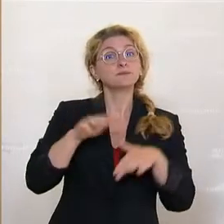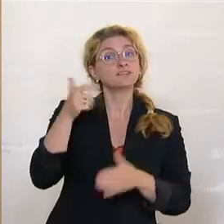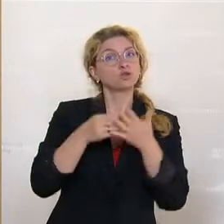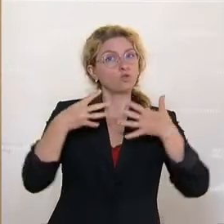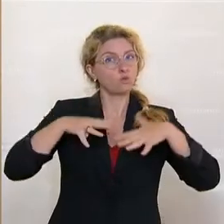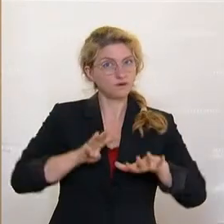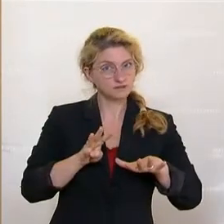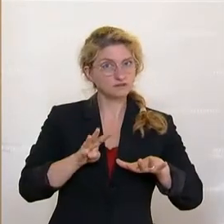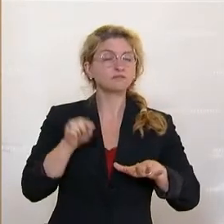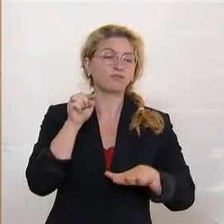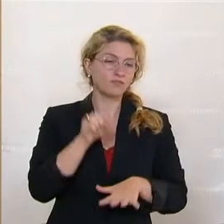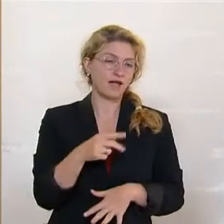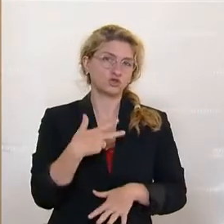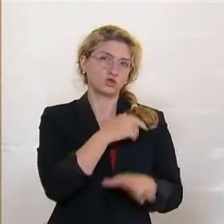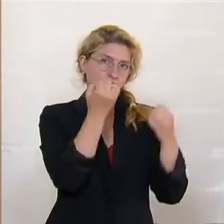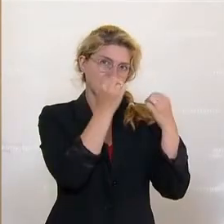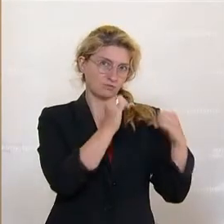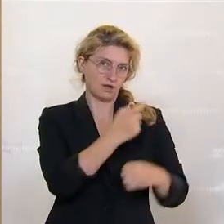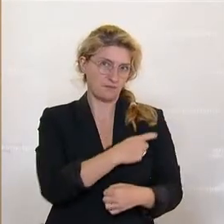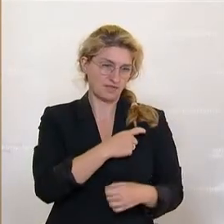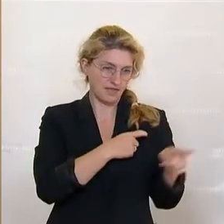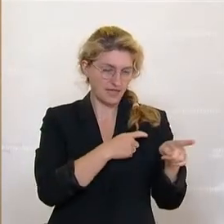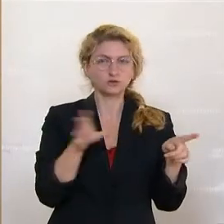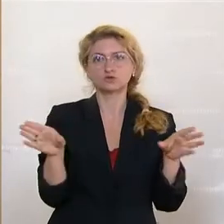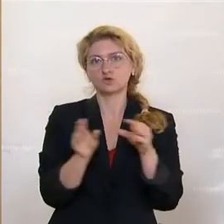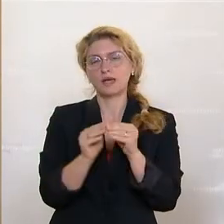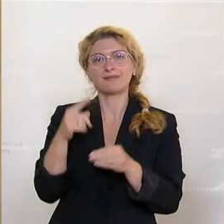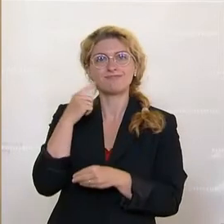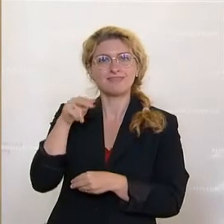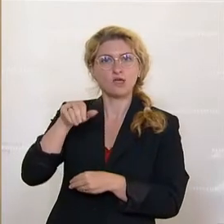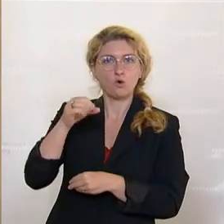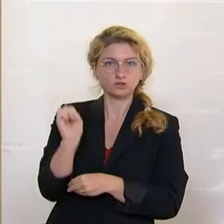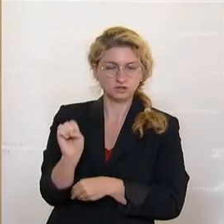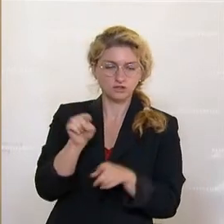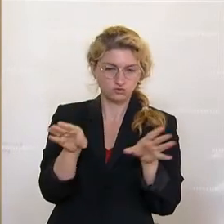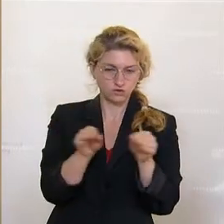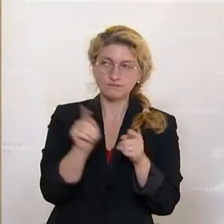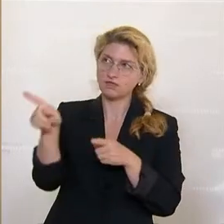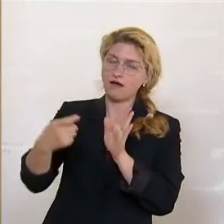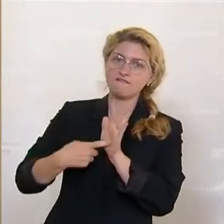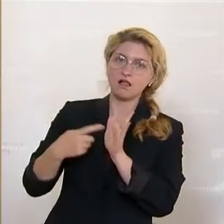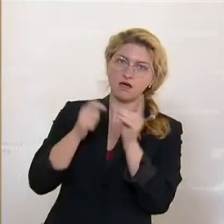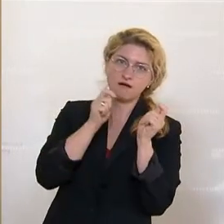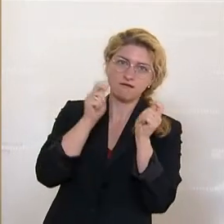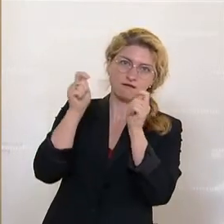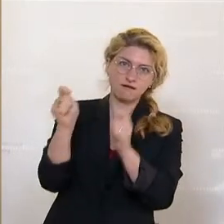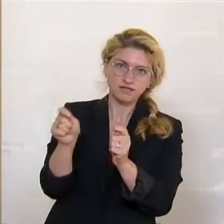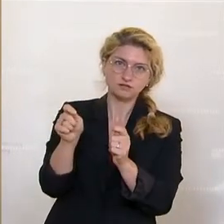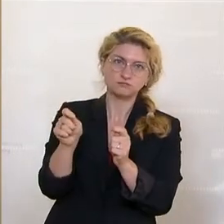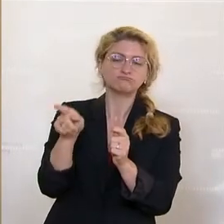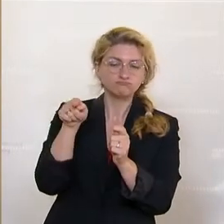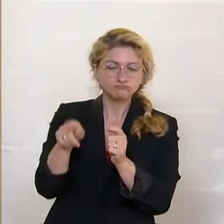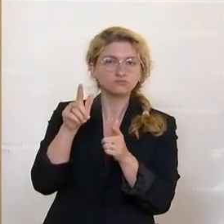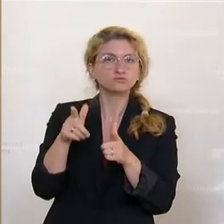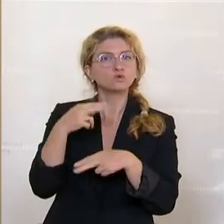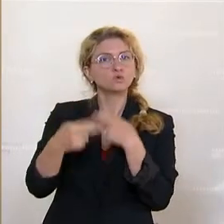die Sozialdemokratische Parlamentsfraktion gemeinsam mit den NEOS ein Verlangen eingebracht, einen Untersuchungsausschuss